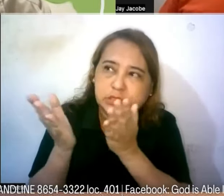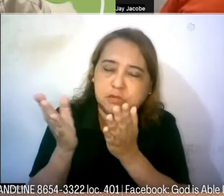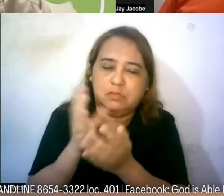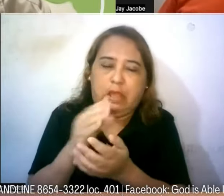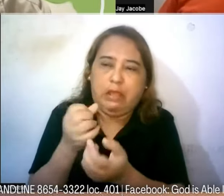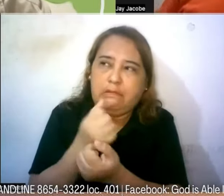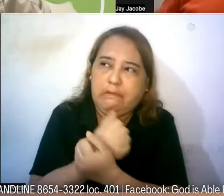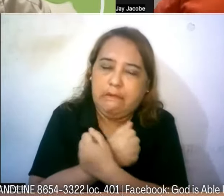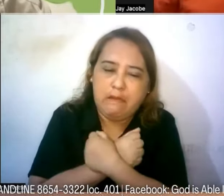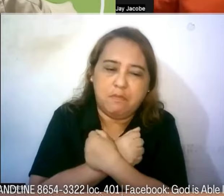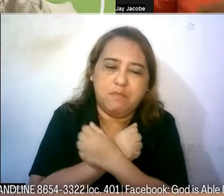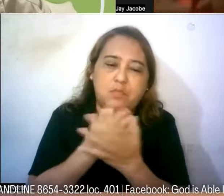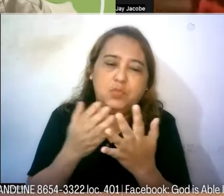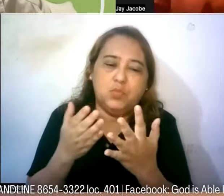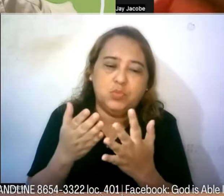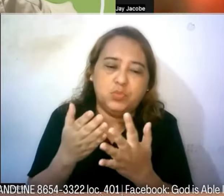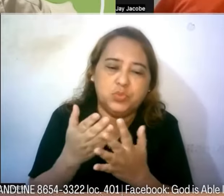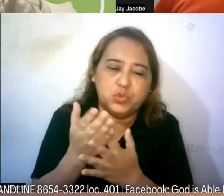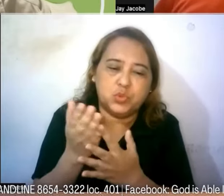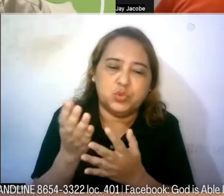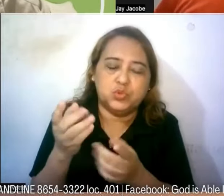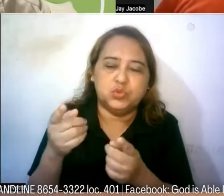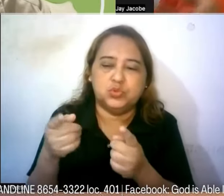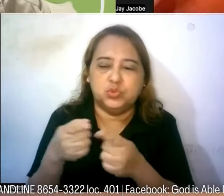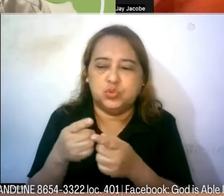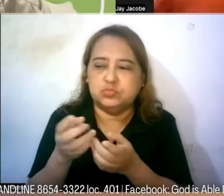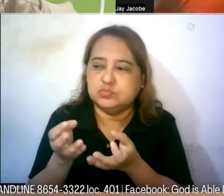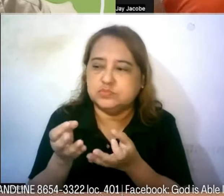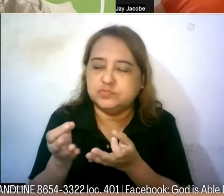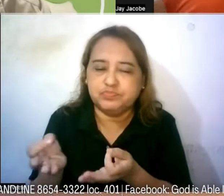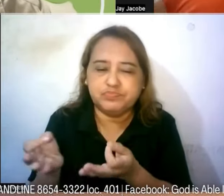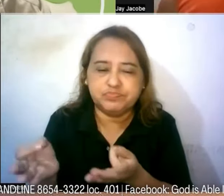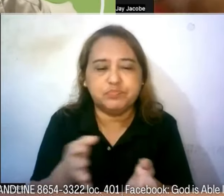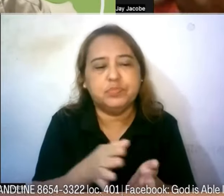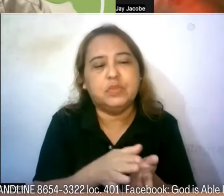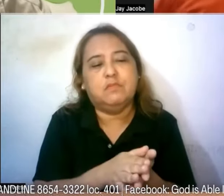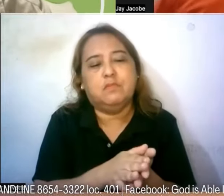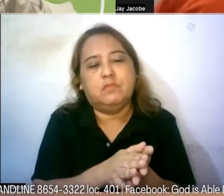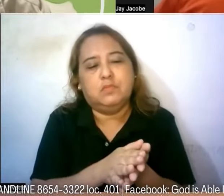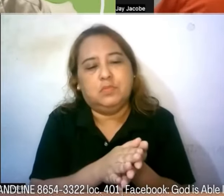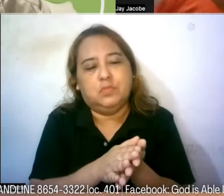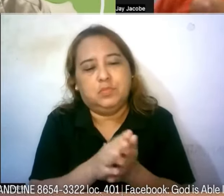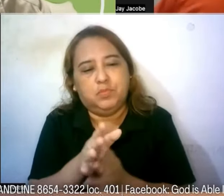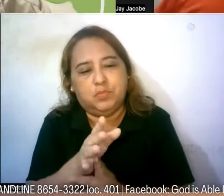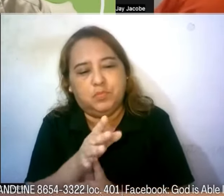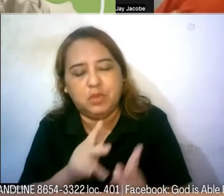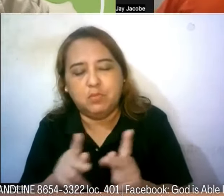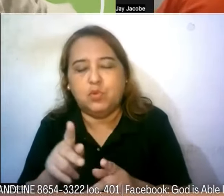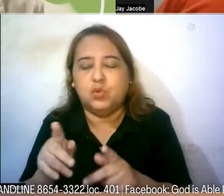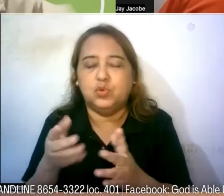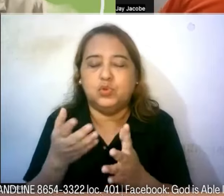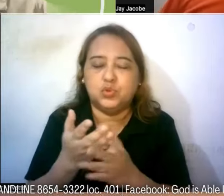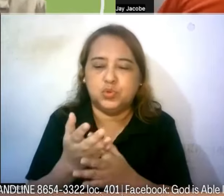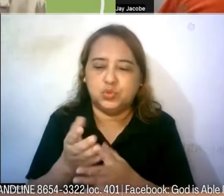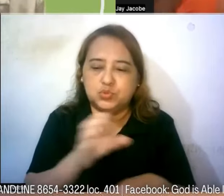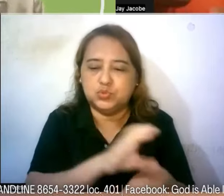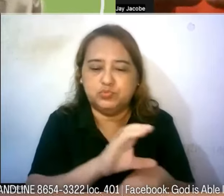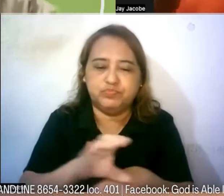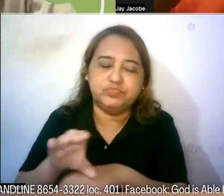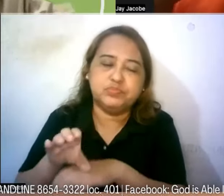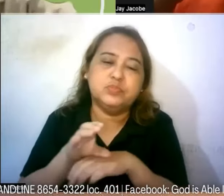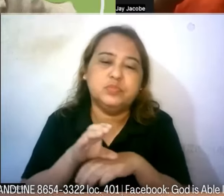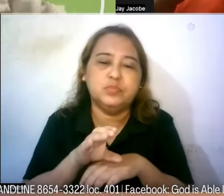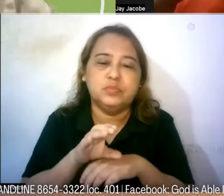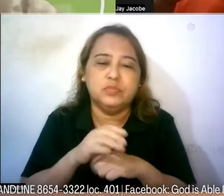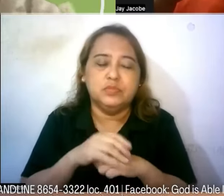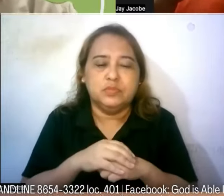sa pamagitan ng feed pag-tipid ng lamb ang tendis lamb through calling po sa church I think this is